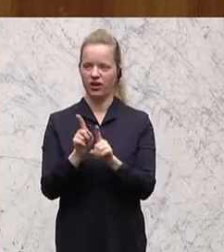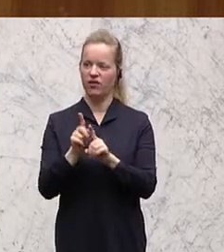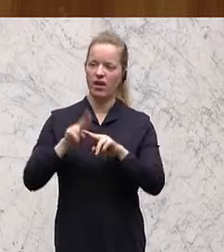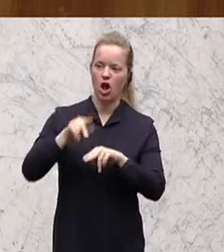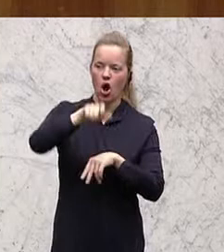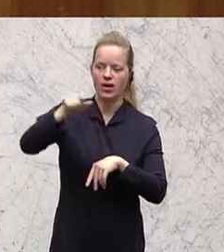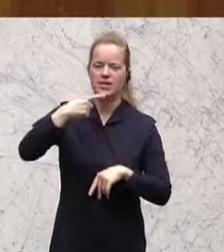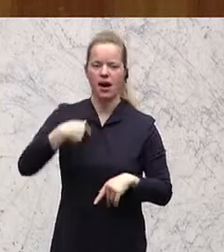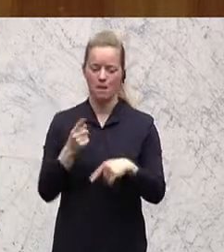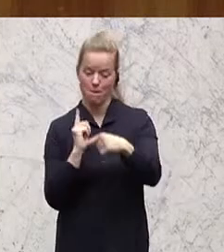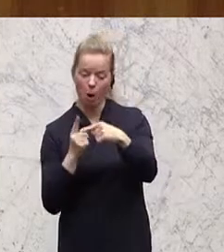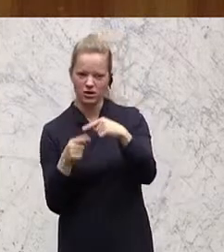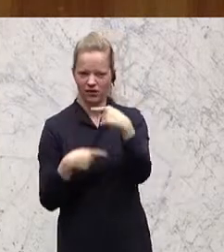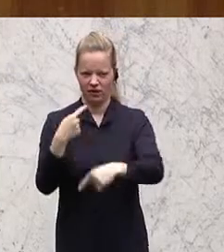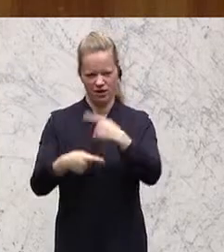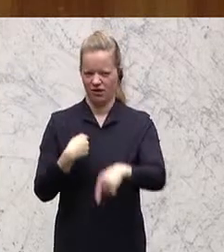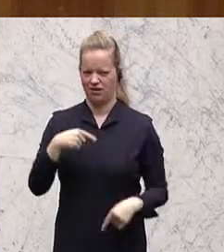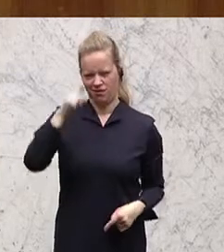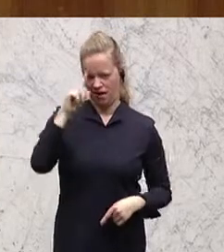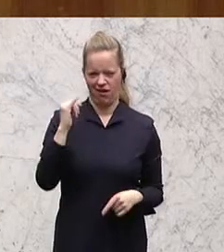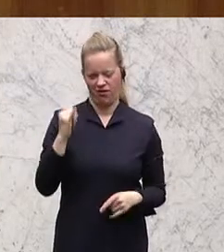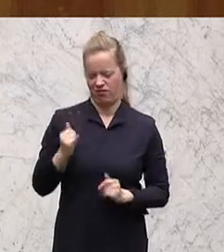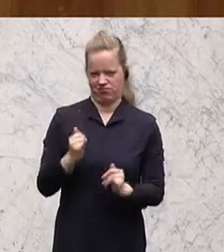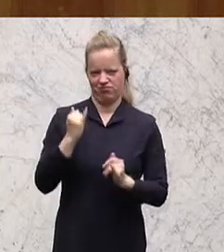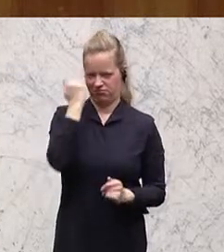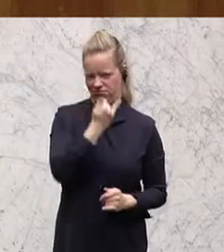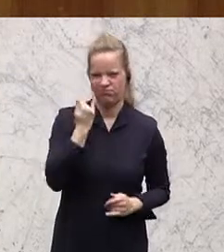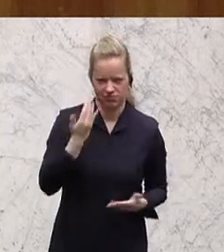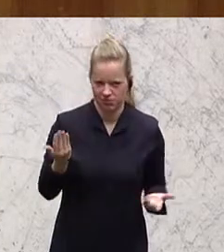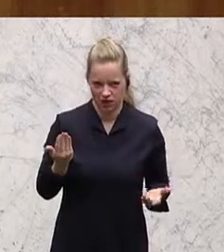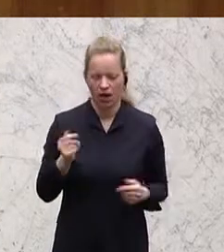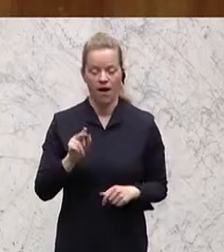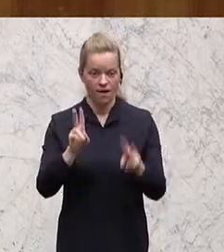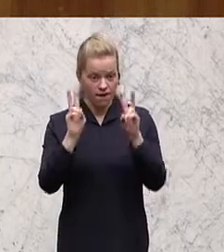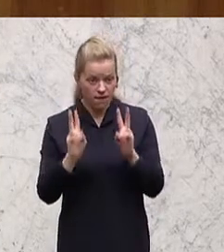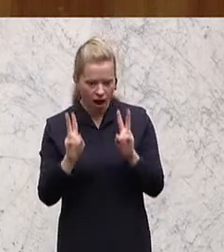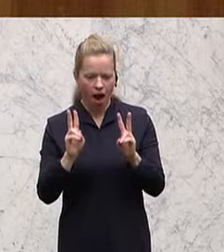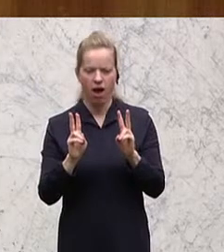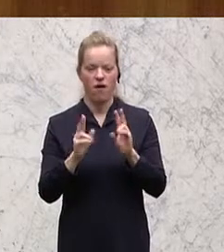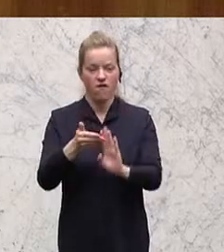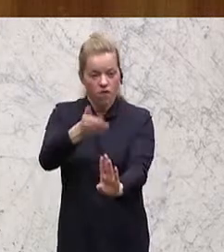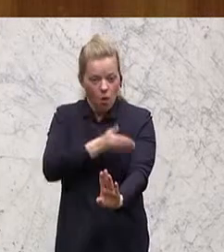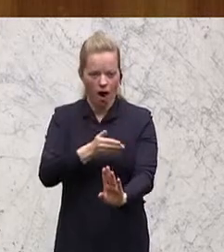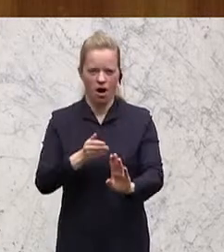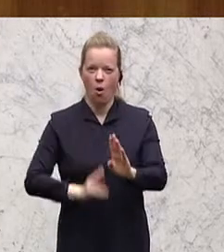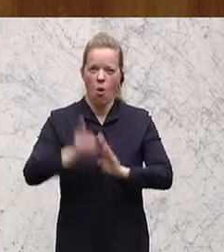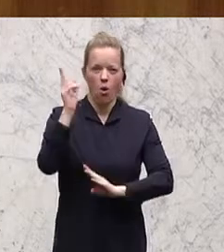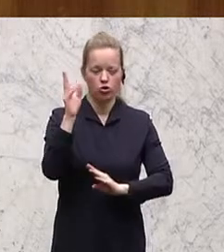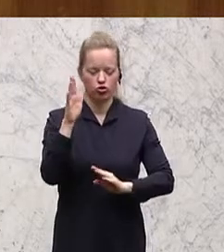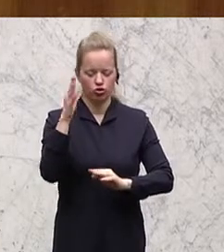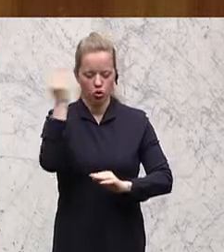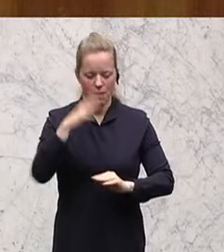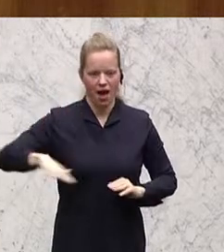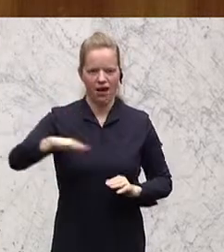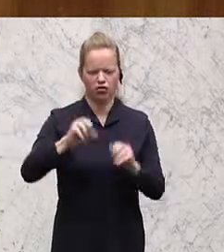ausschließlich eine Schönfarberei der niederliegenden Problems der strukturellen und auch langfristigen Unterfinanzierung des gesamten Hochschulsektors.